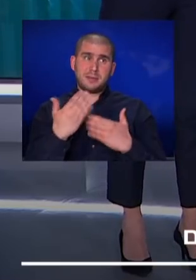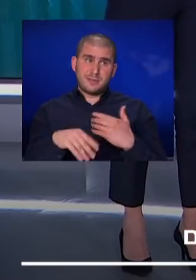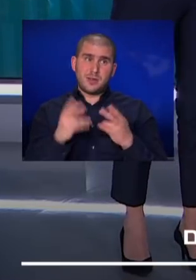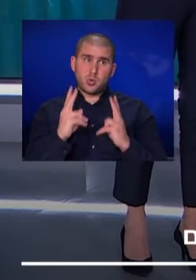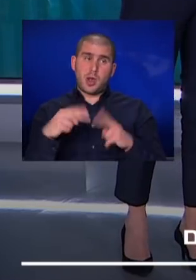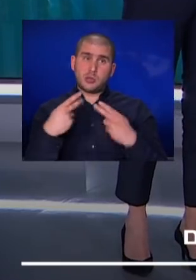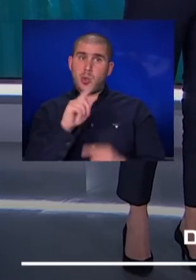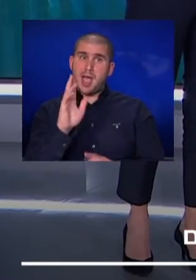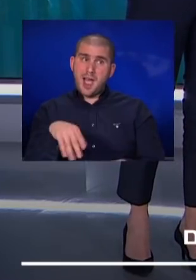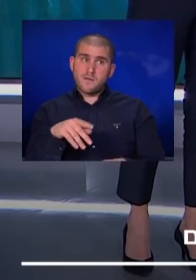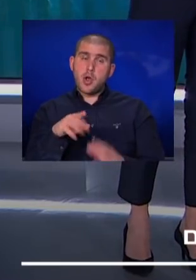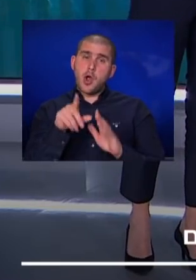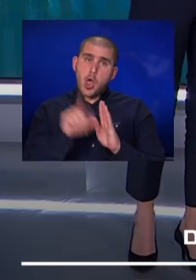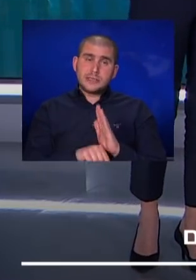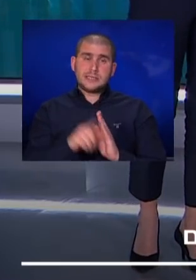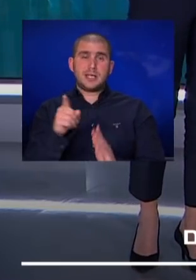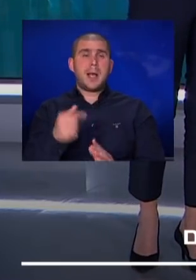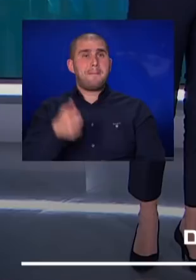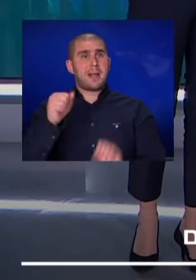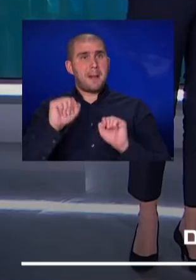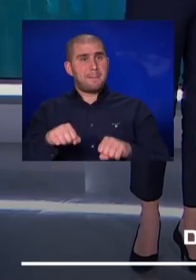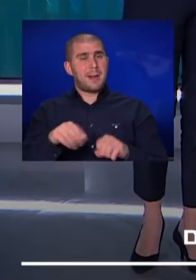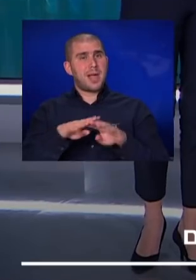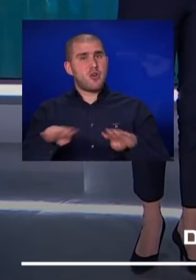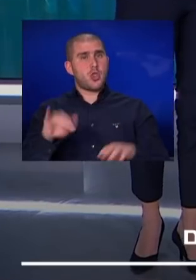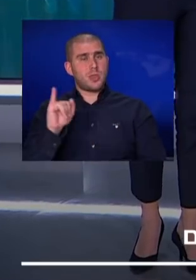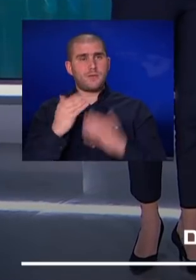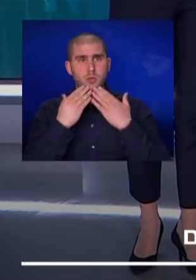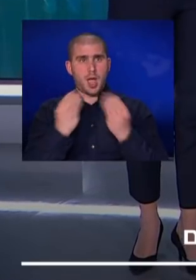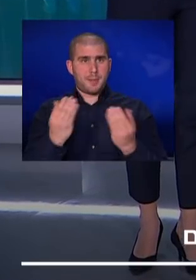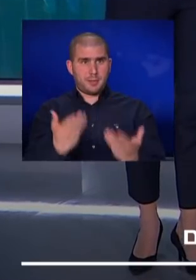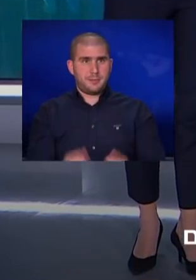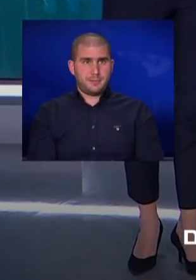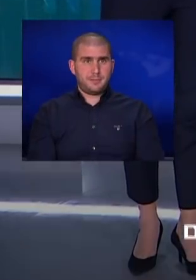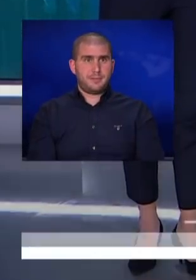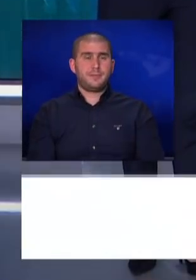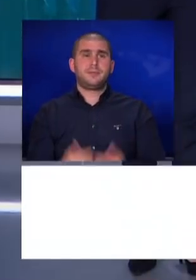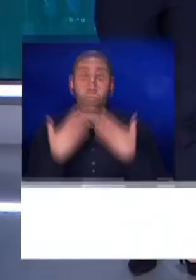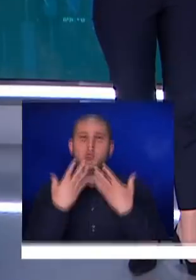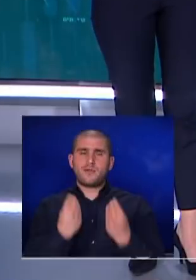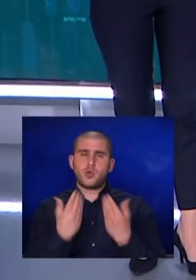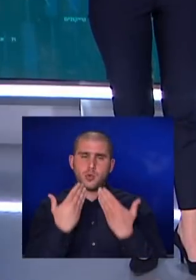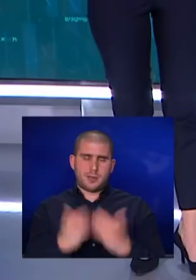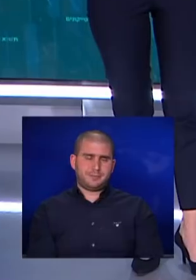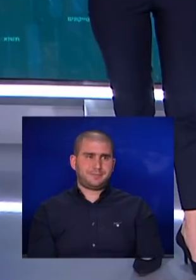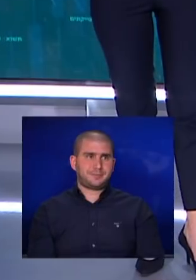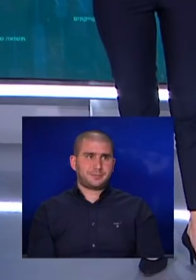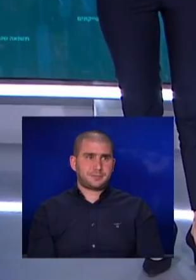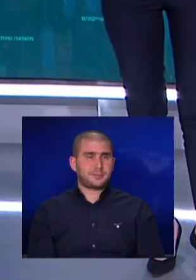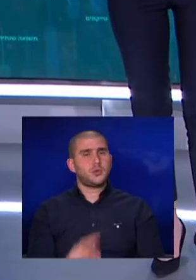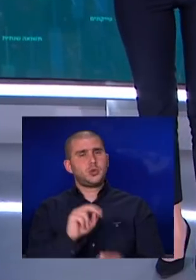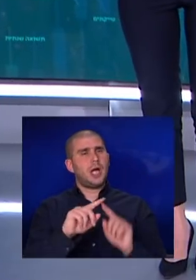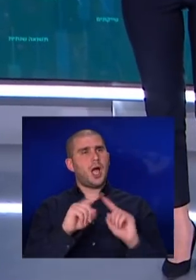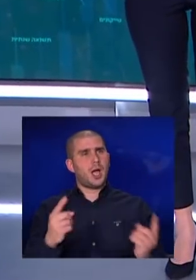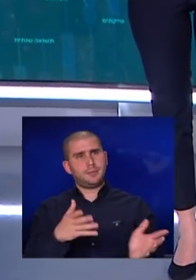לחזור אולי אפילו גם להוזיל המנכל והבעלים של רשת יוחננוב תודה רבה שהייתה איתנו בשרות טובות תודה רבה עניין אחר